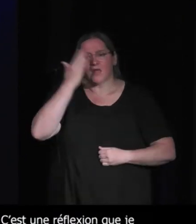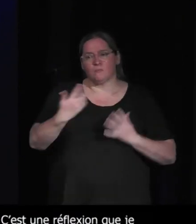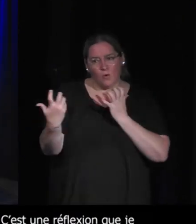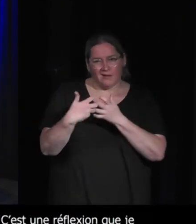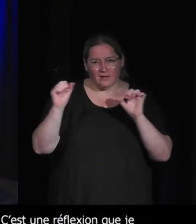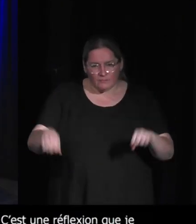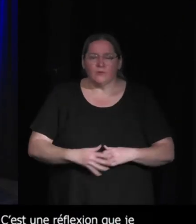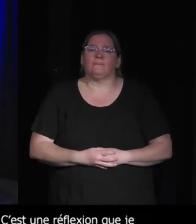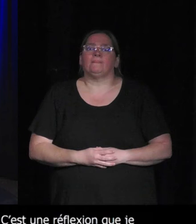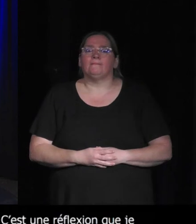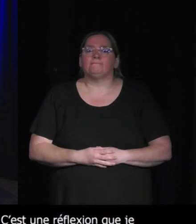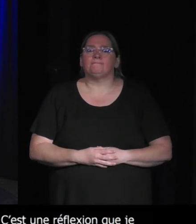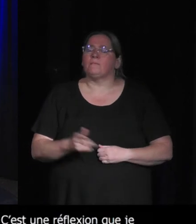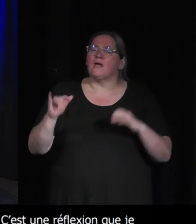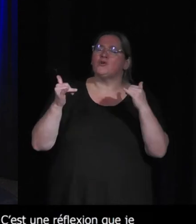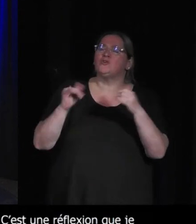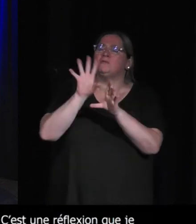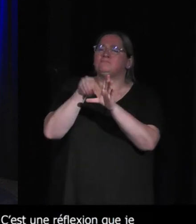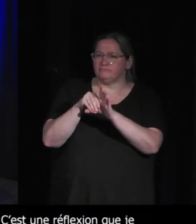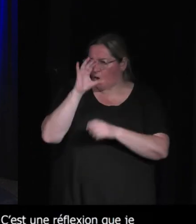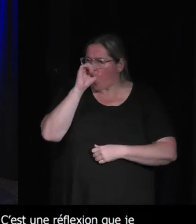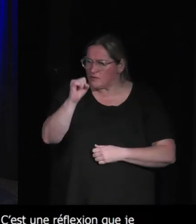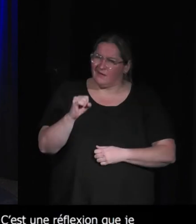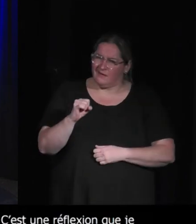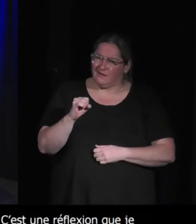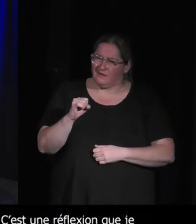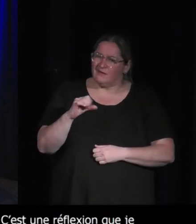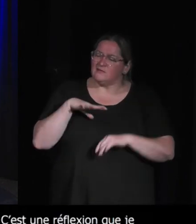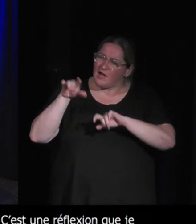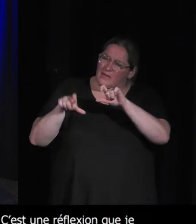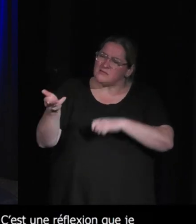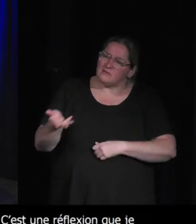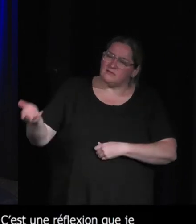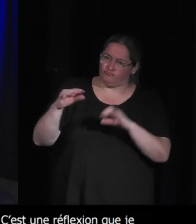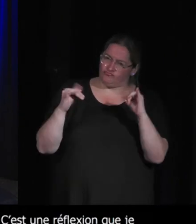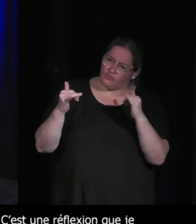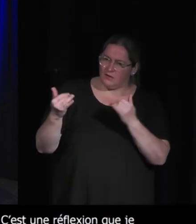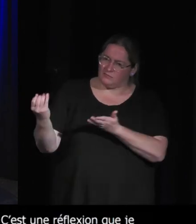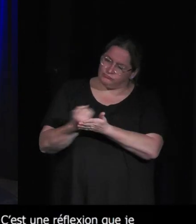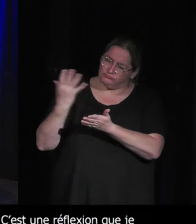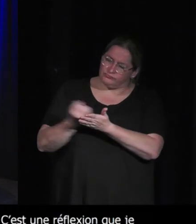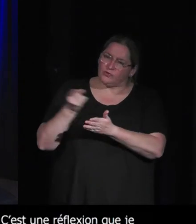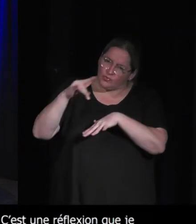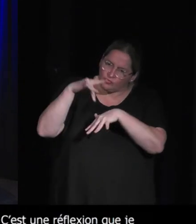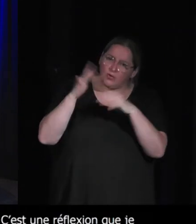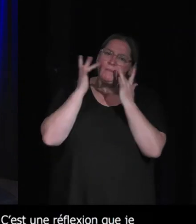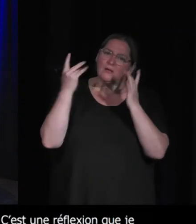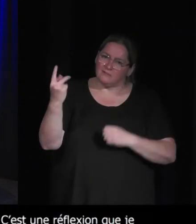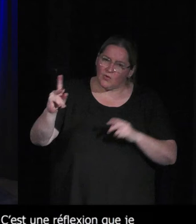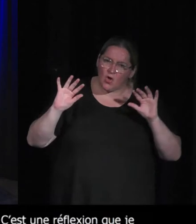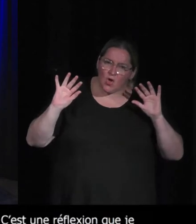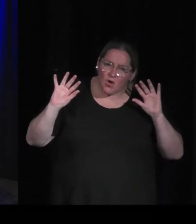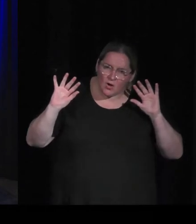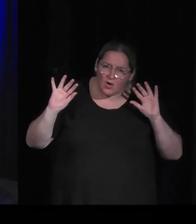sur Seasons After Fall est-ce que vous avez reçu des retours de joueurs justement sur le type d'expérience finalement qu'ils ont